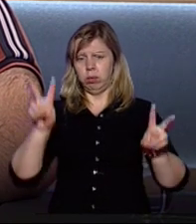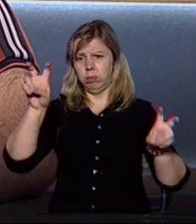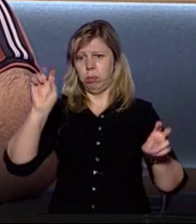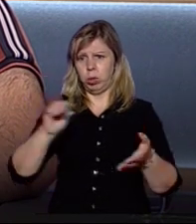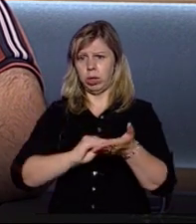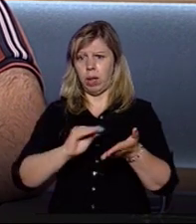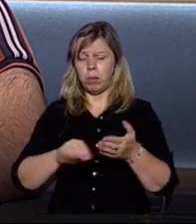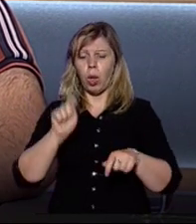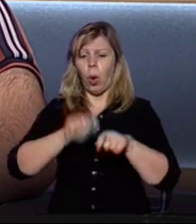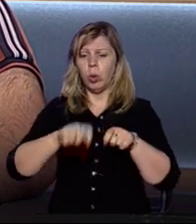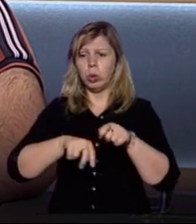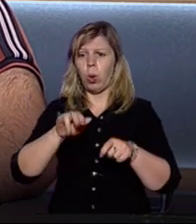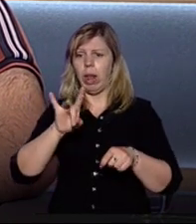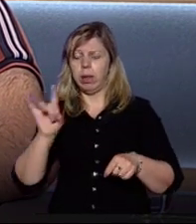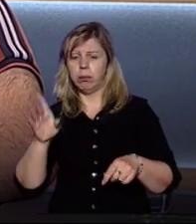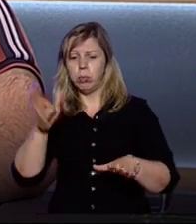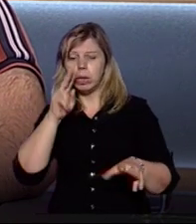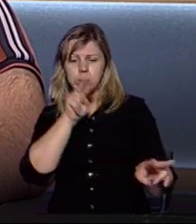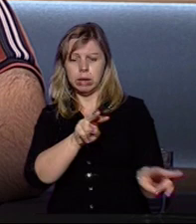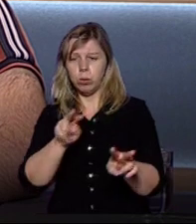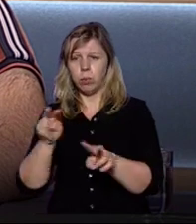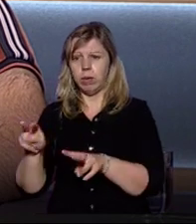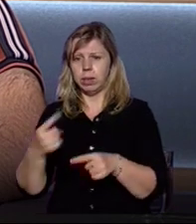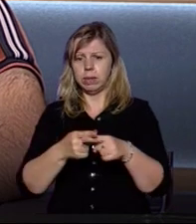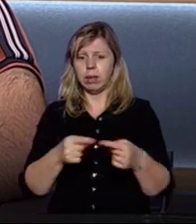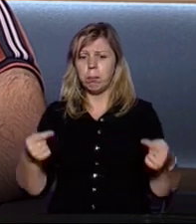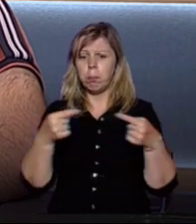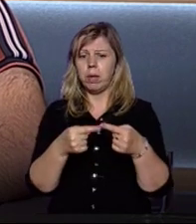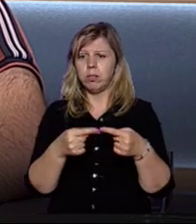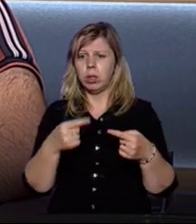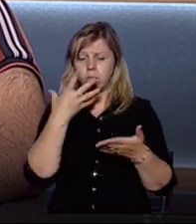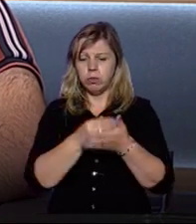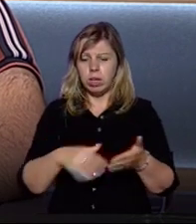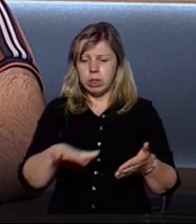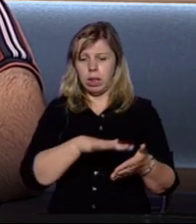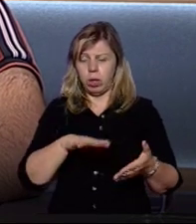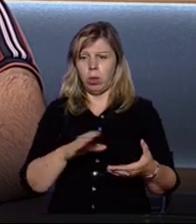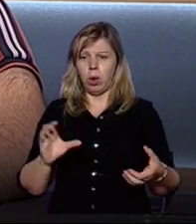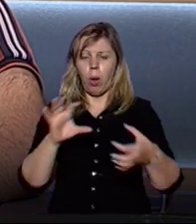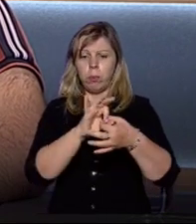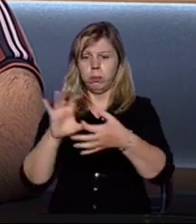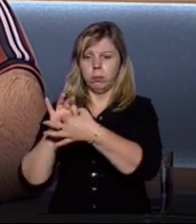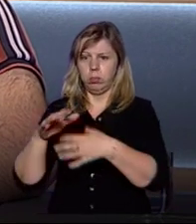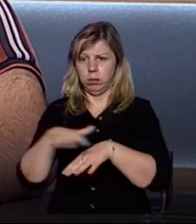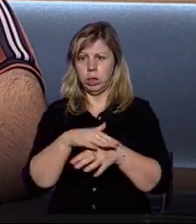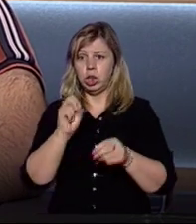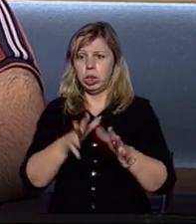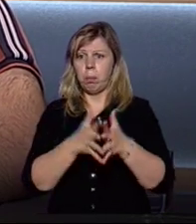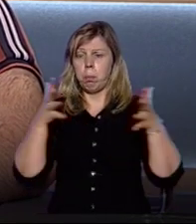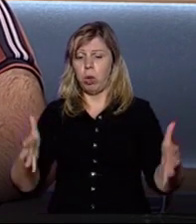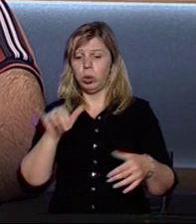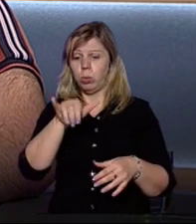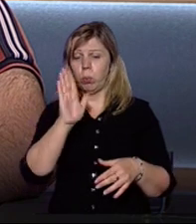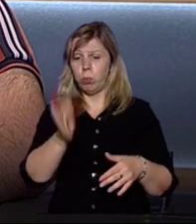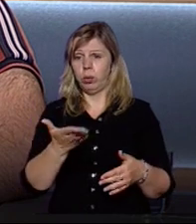написати контролер, який буде слідкувати за певною кількістю на своїй території об'єднаних територіальних громад. Чим побільше в нього